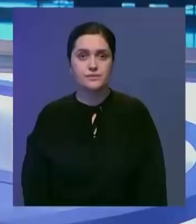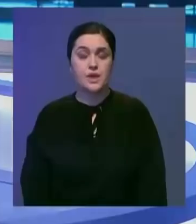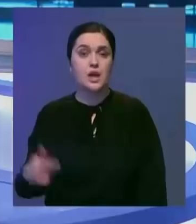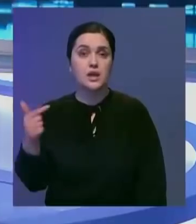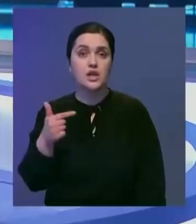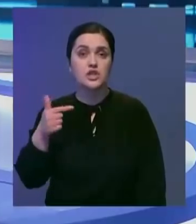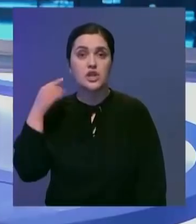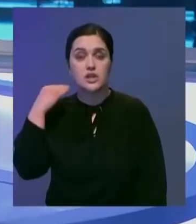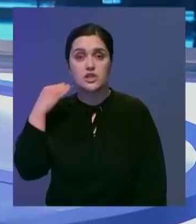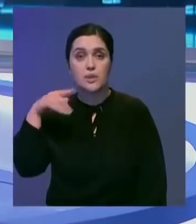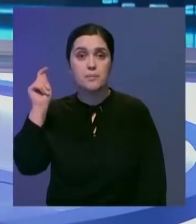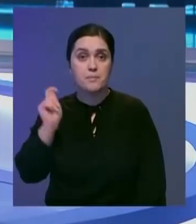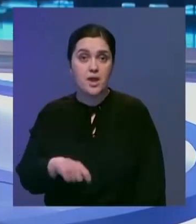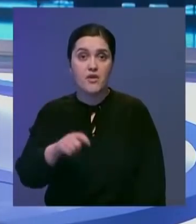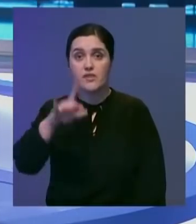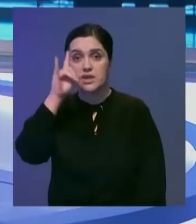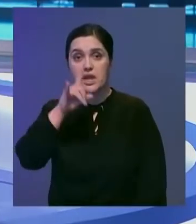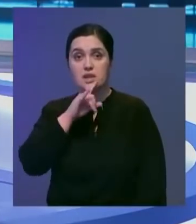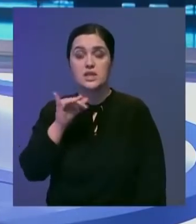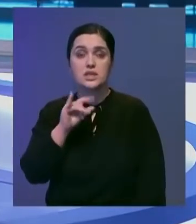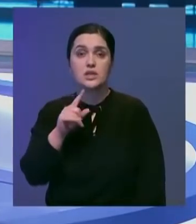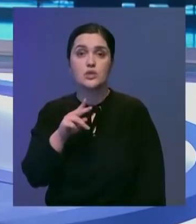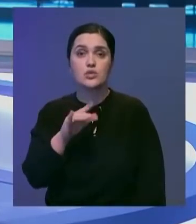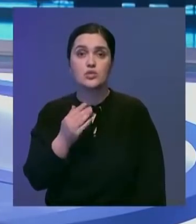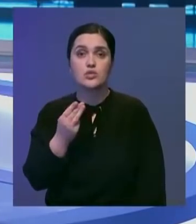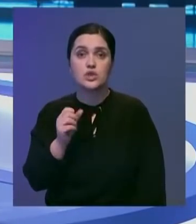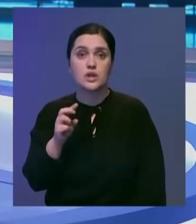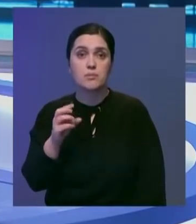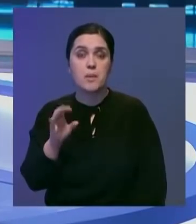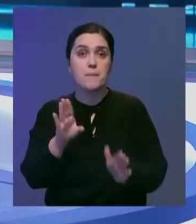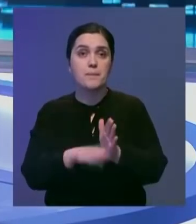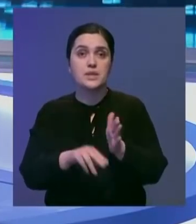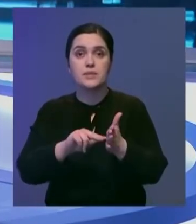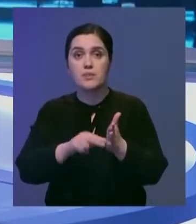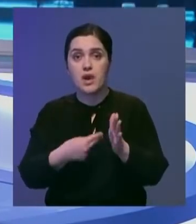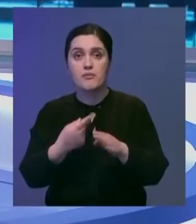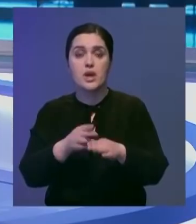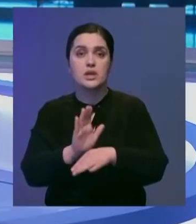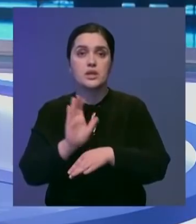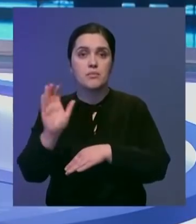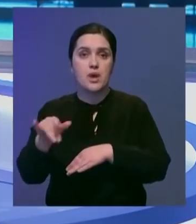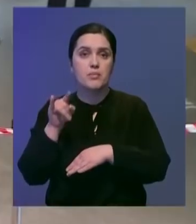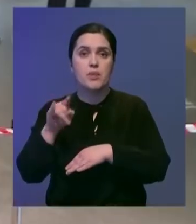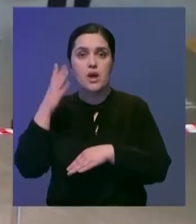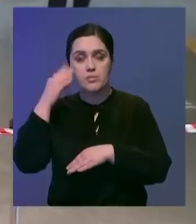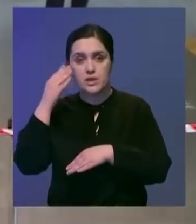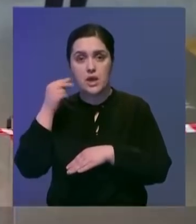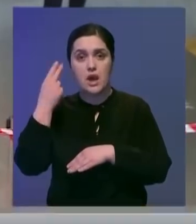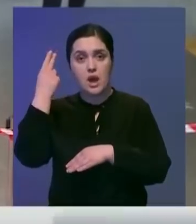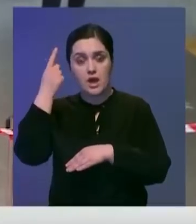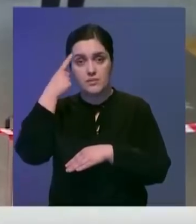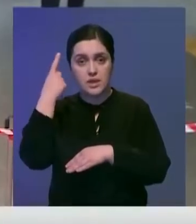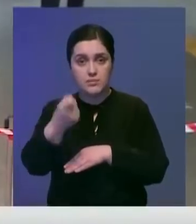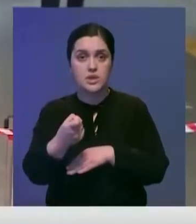Гражданина Таджикистана, прилетевшего в Казахстан из Душанбе, без ПЦР-справки депортировали из аэропорта Алматы.